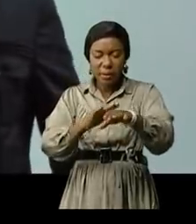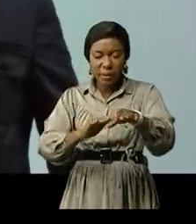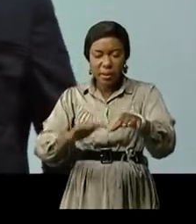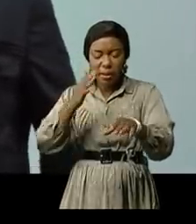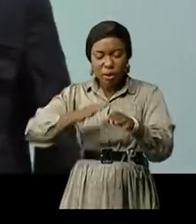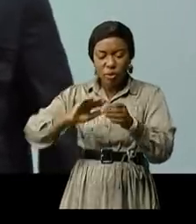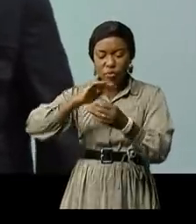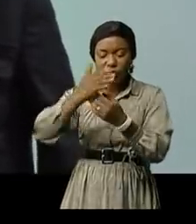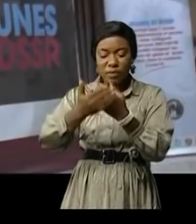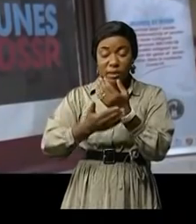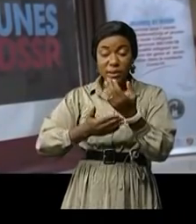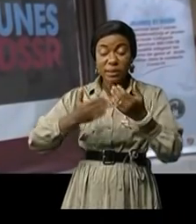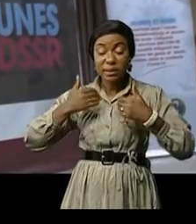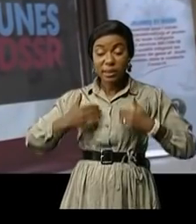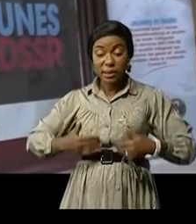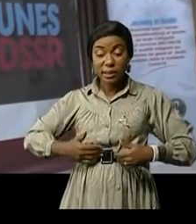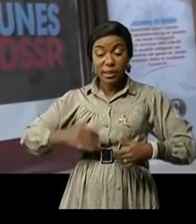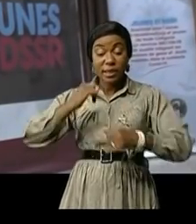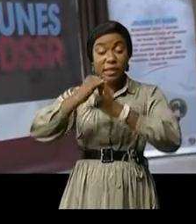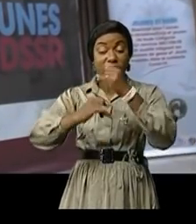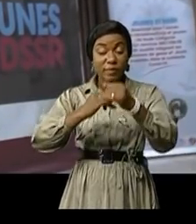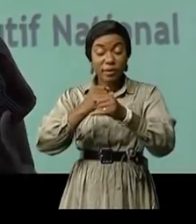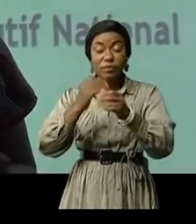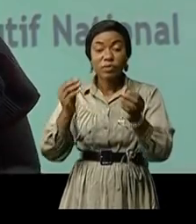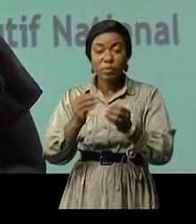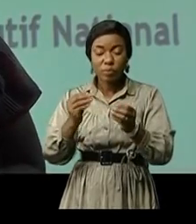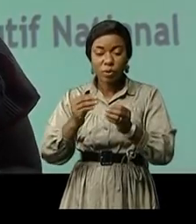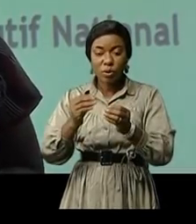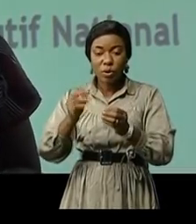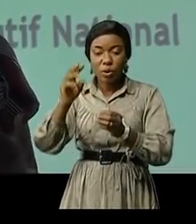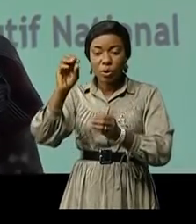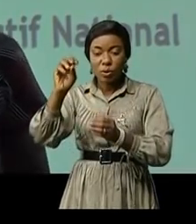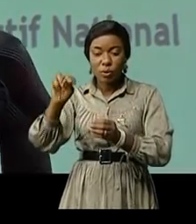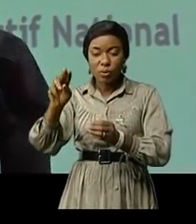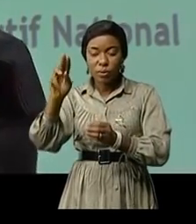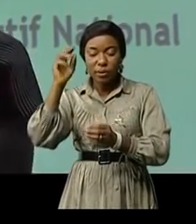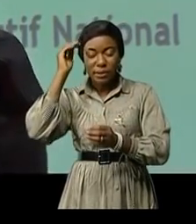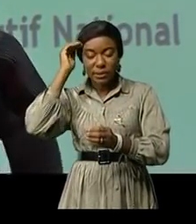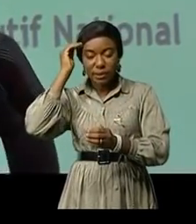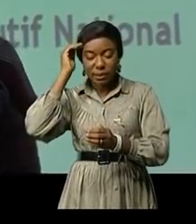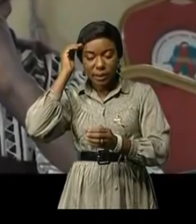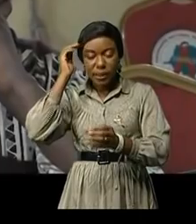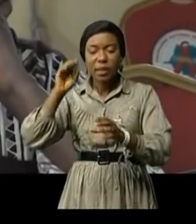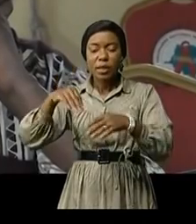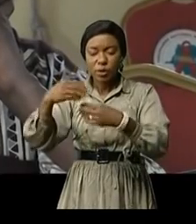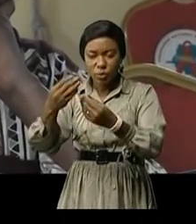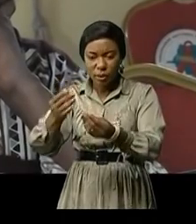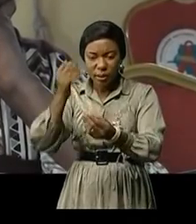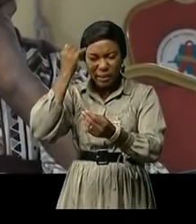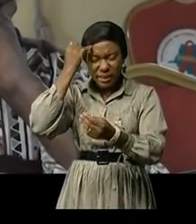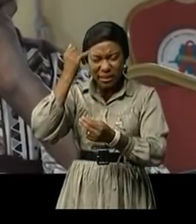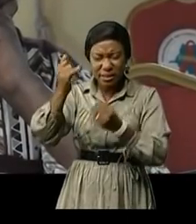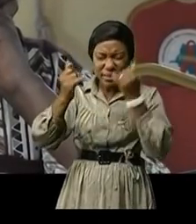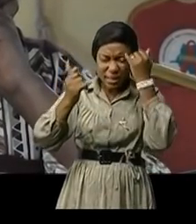sanitaire universelle. L'ONU-SIDA avait imprimé cette approche aux acteurs du gouvernement des programmes